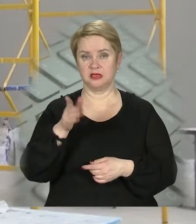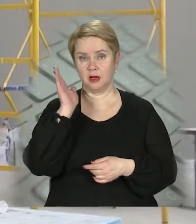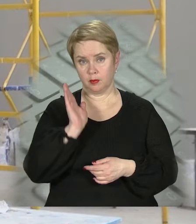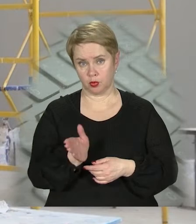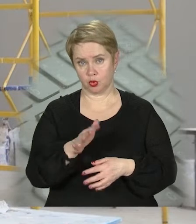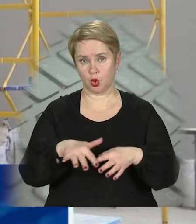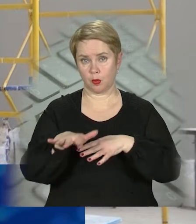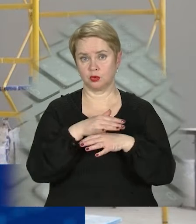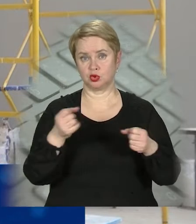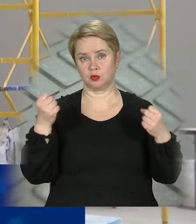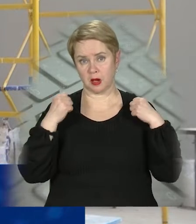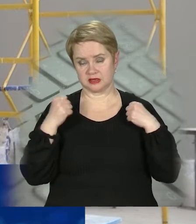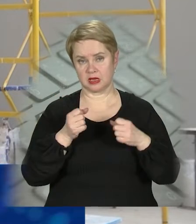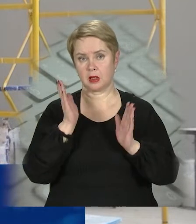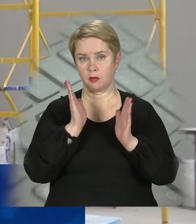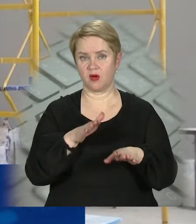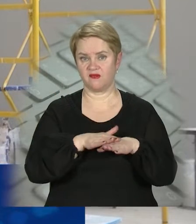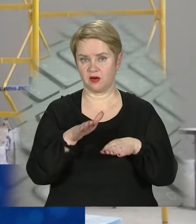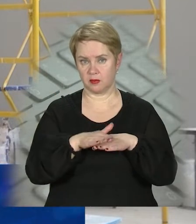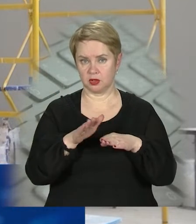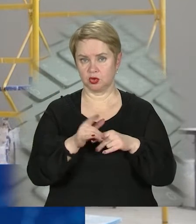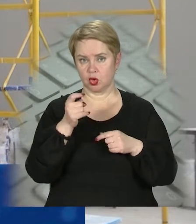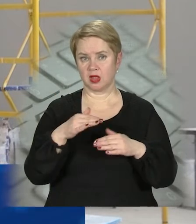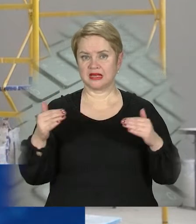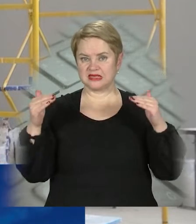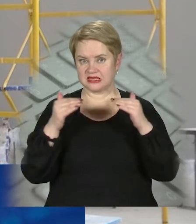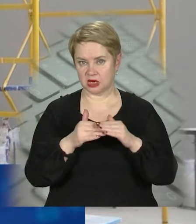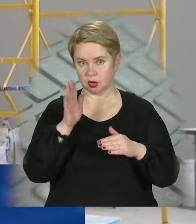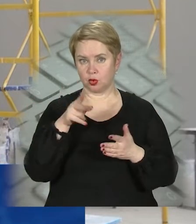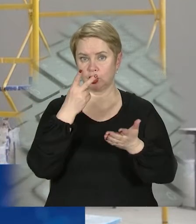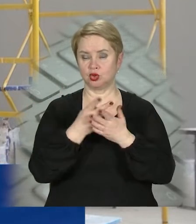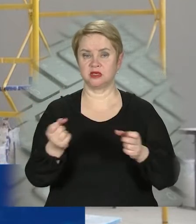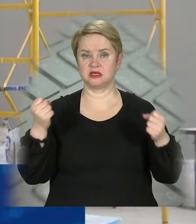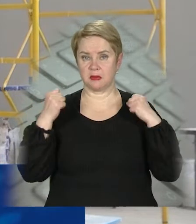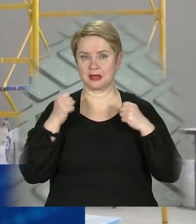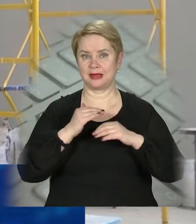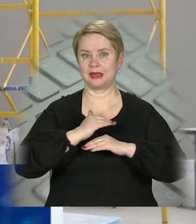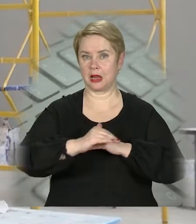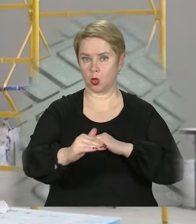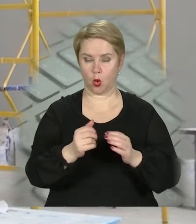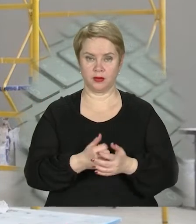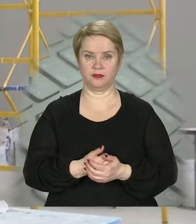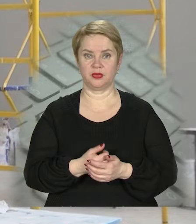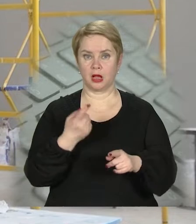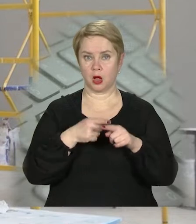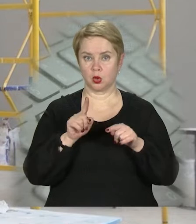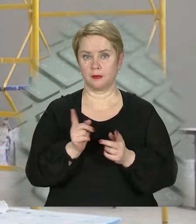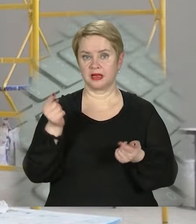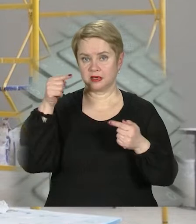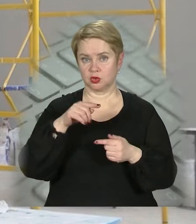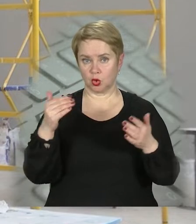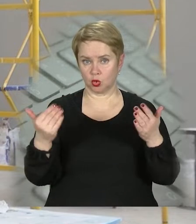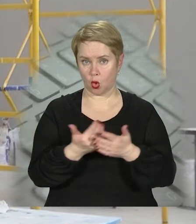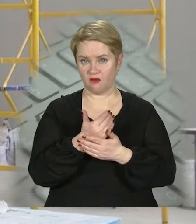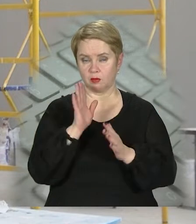поміщення спортзаву, буде виповнена ще одна стяжка, потім буде лежати спортивний ліноліум, який підназначений